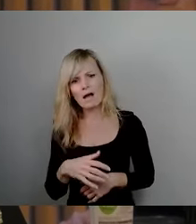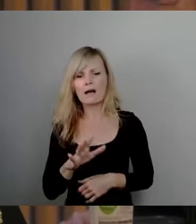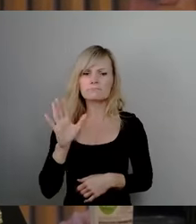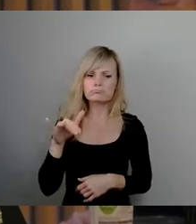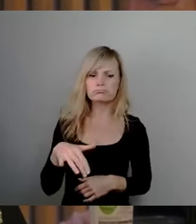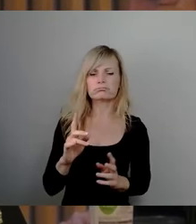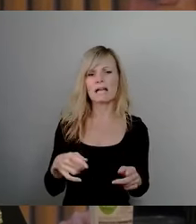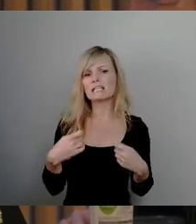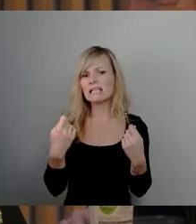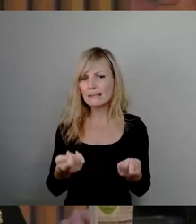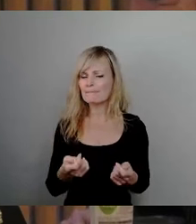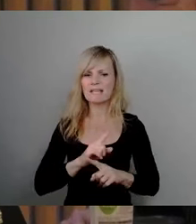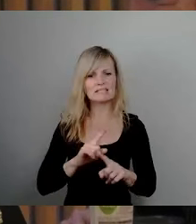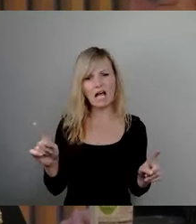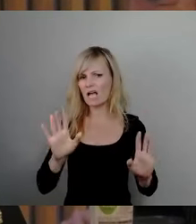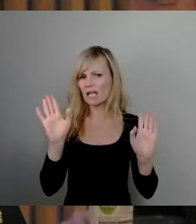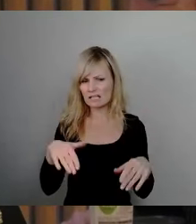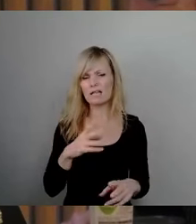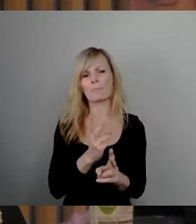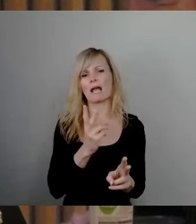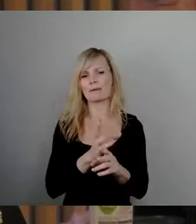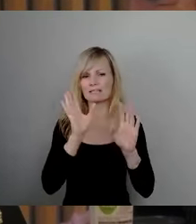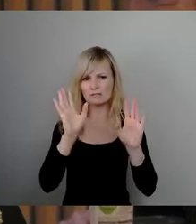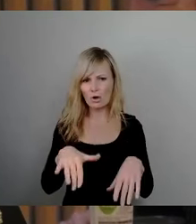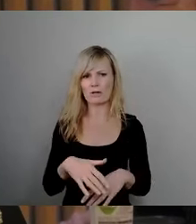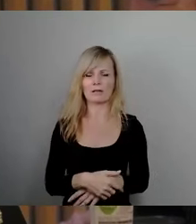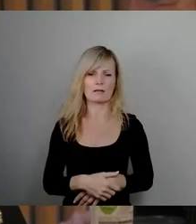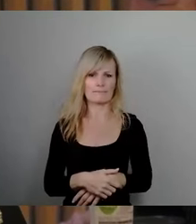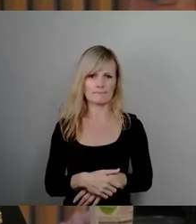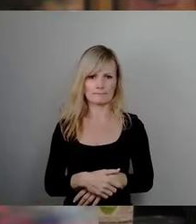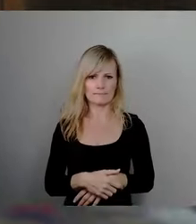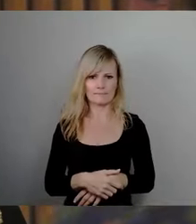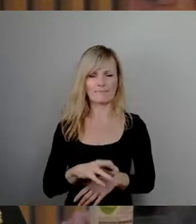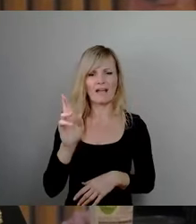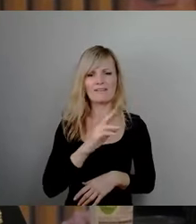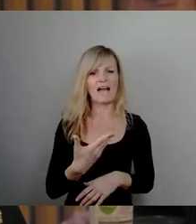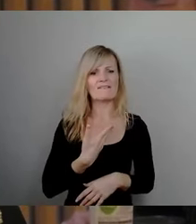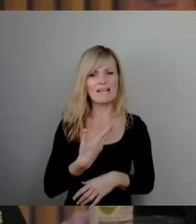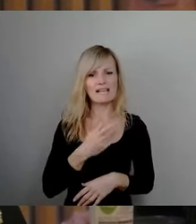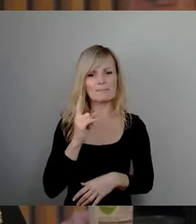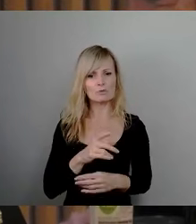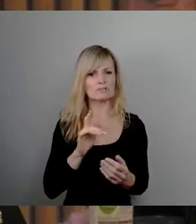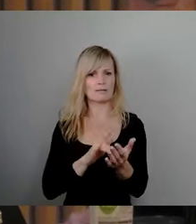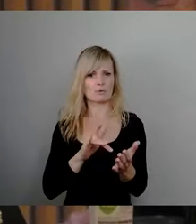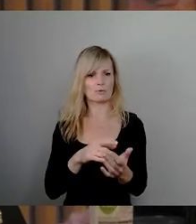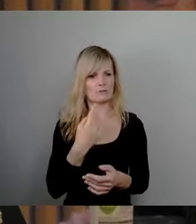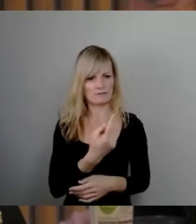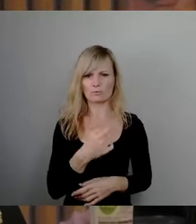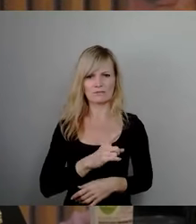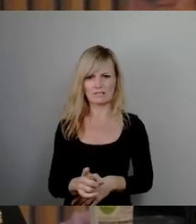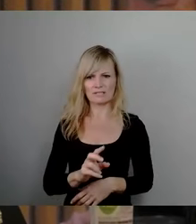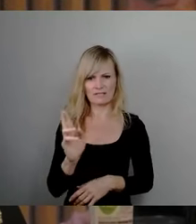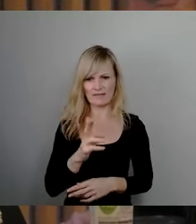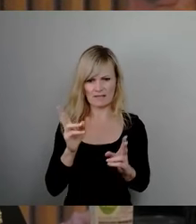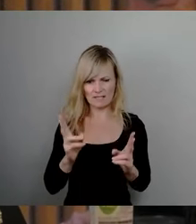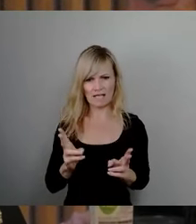nicht ändern. Derjenige, der das will, ist begründungspflichtig und nicht derjenige, der tatsächlich hier eine gerechte